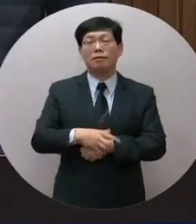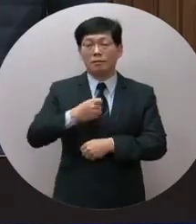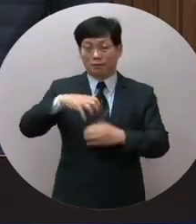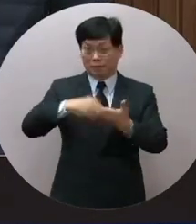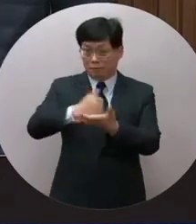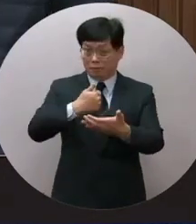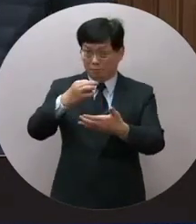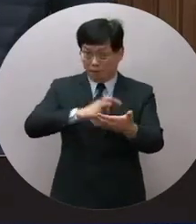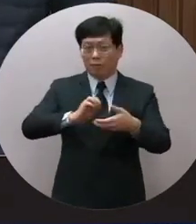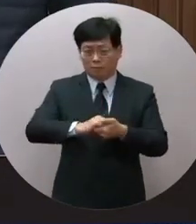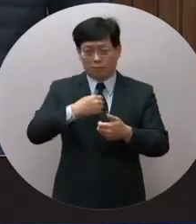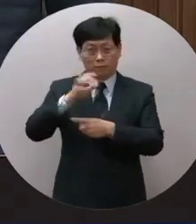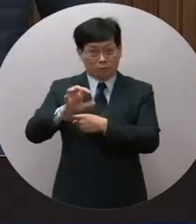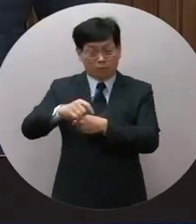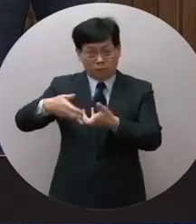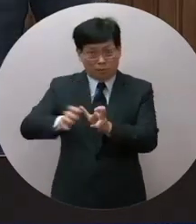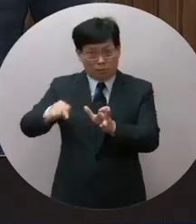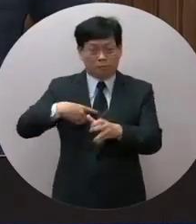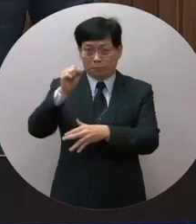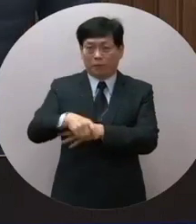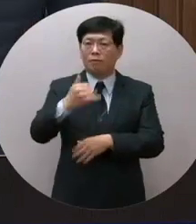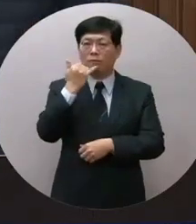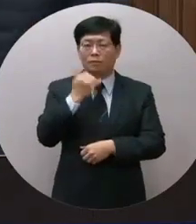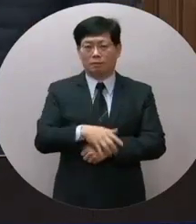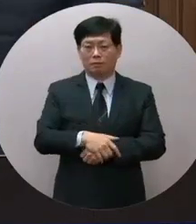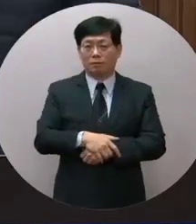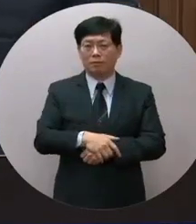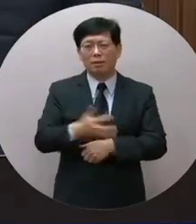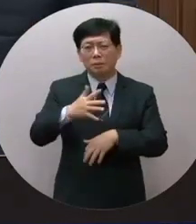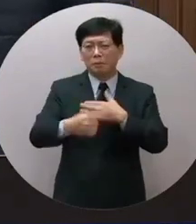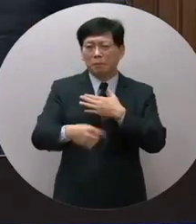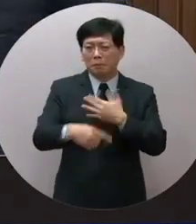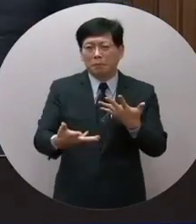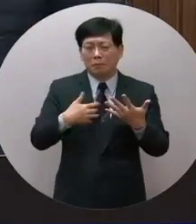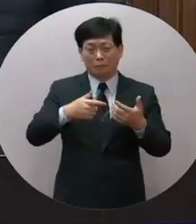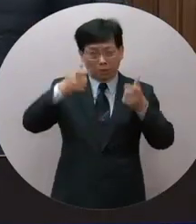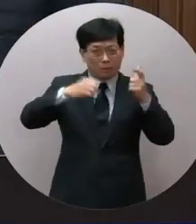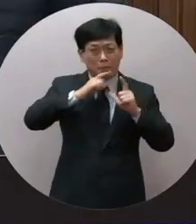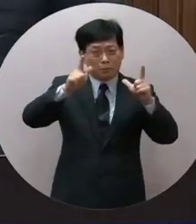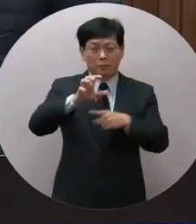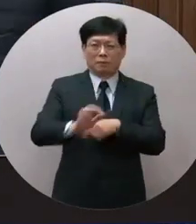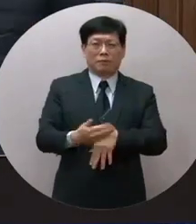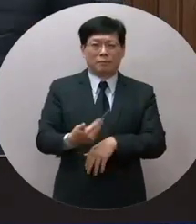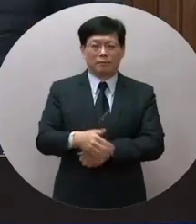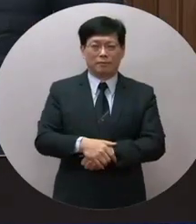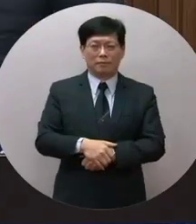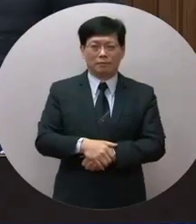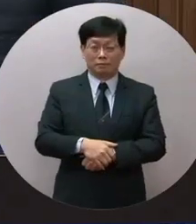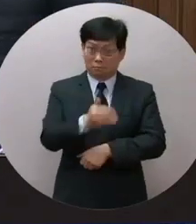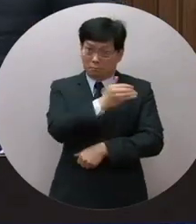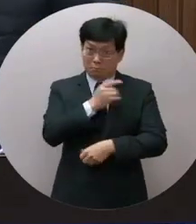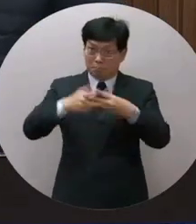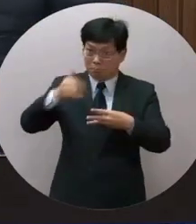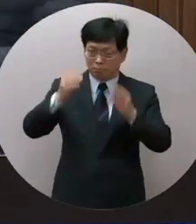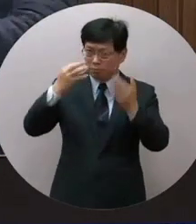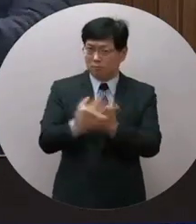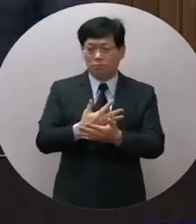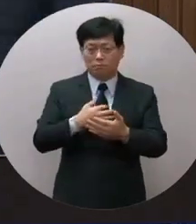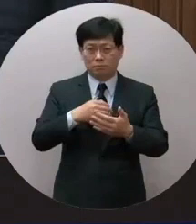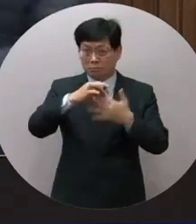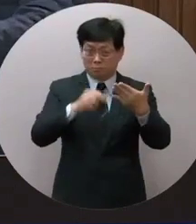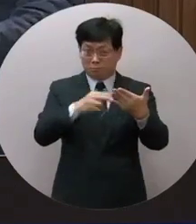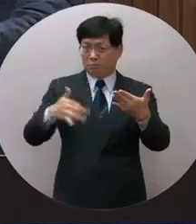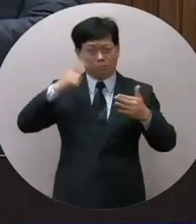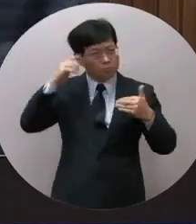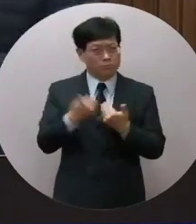要內銷必須農業主管機關核准才可以內銷哪會傷害高頻地區的農業陳吉仲主委不認真還沒有